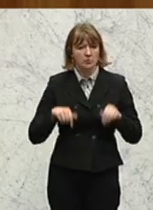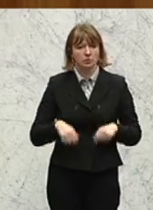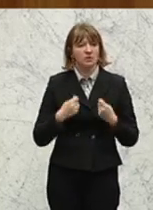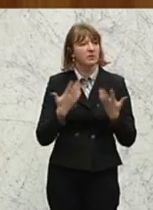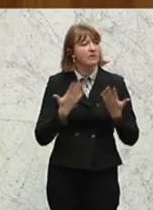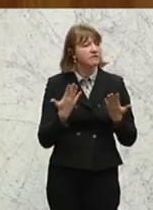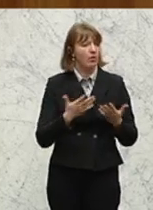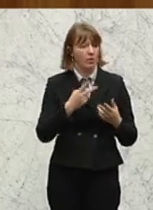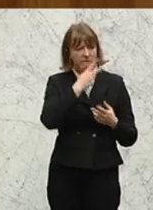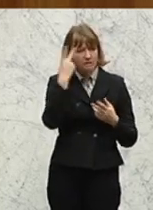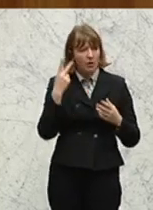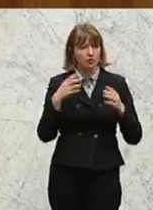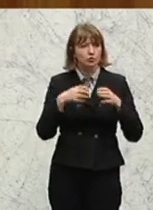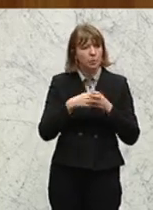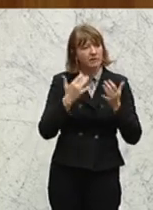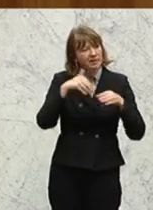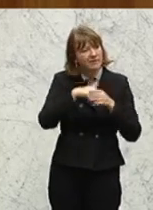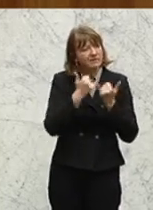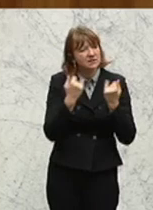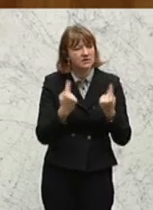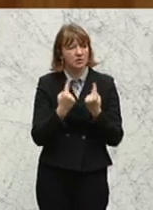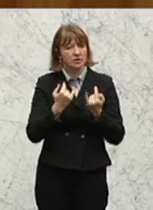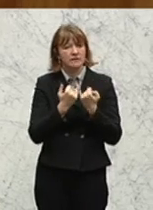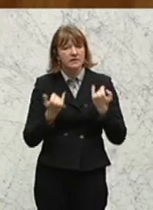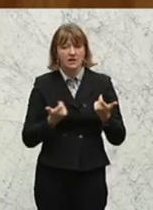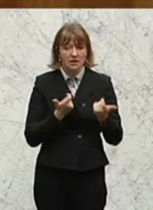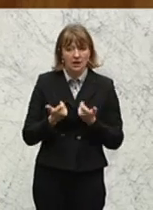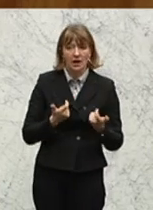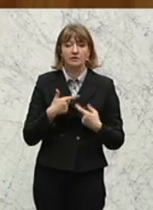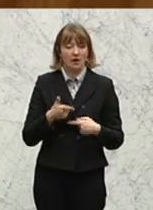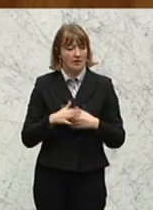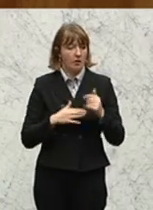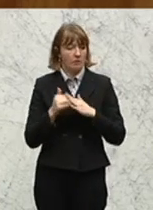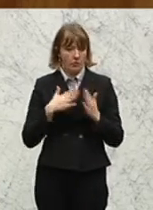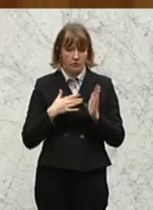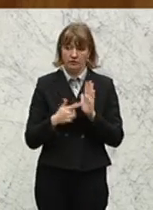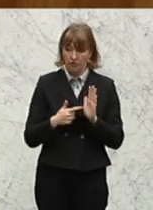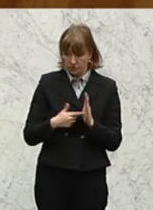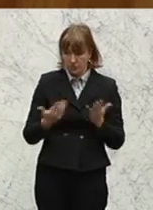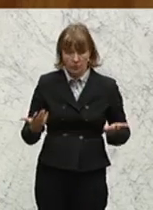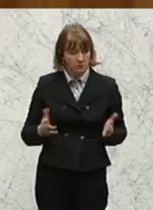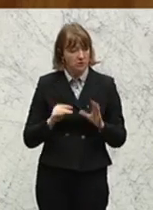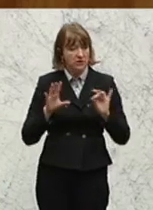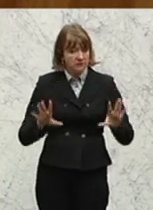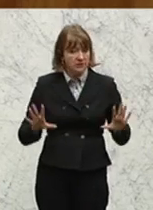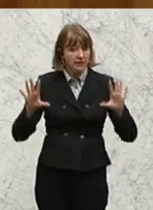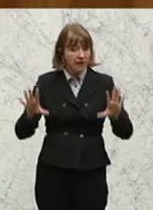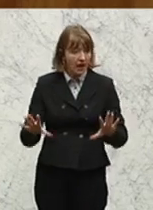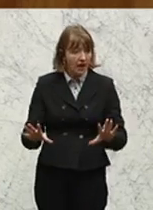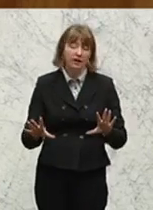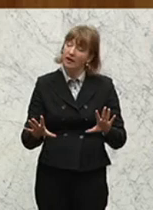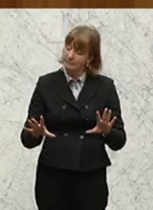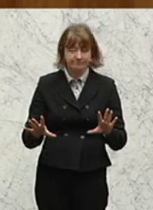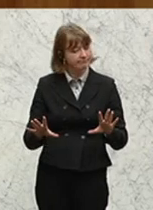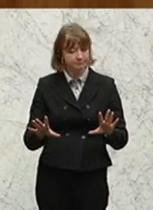Volksgruppen. Wo stehen die? Wie geht es Ihnen wirklich? darauf aufbauend, das ist unsere Forderung, sollte es nicht alle zehn Jahre, sondern